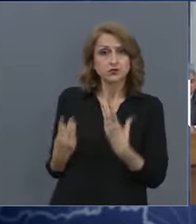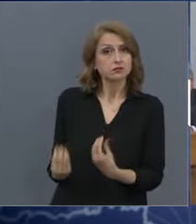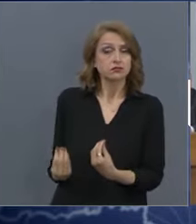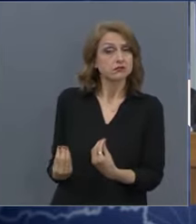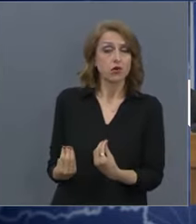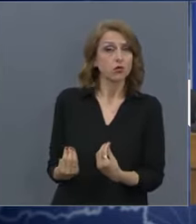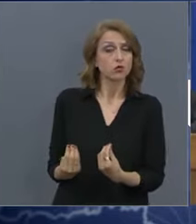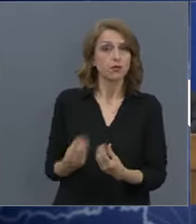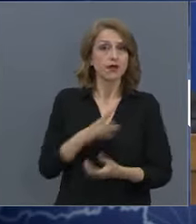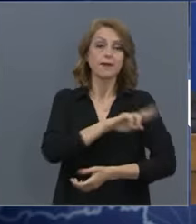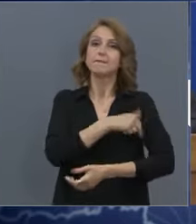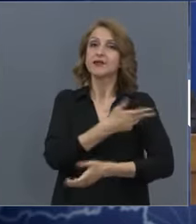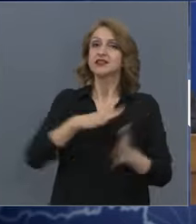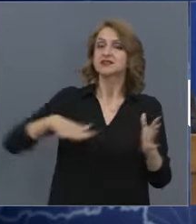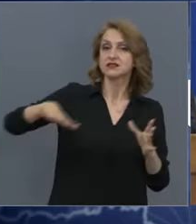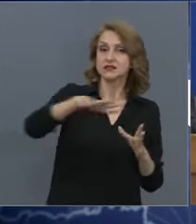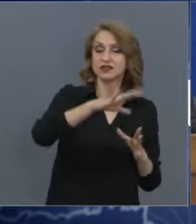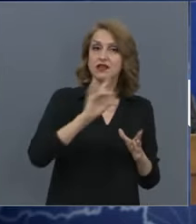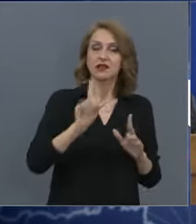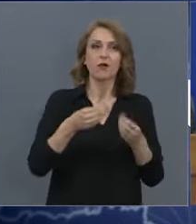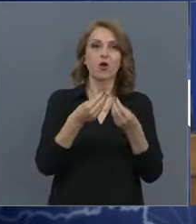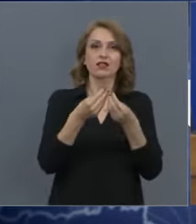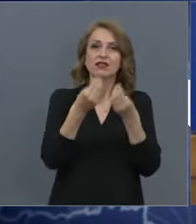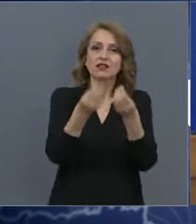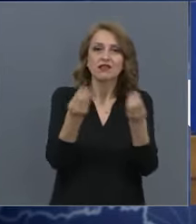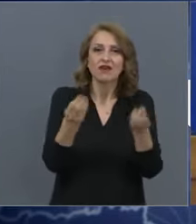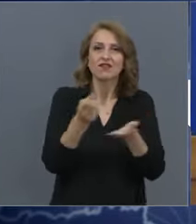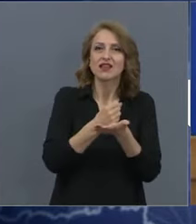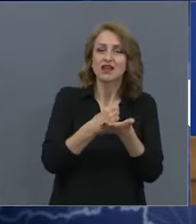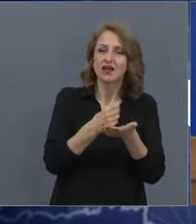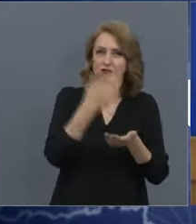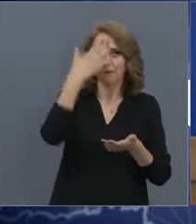медицинска среда могат да бъдат давани на заболелите.